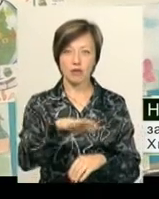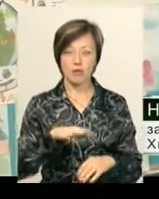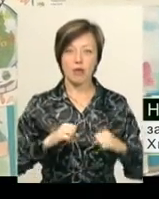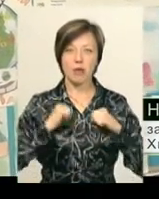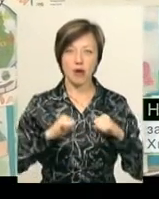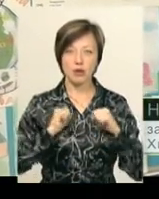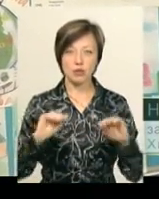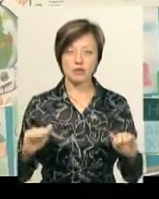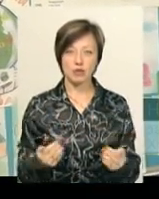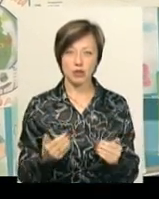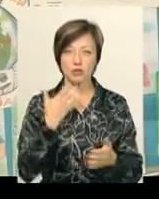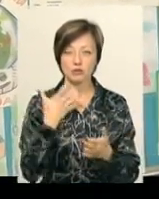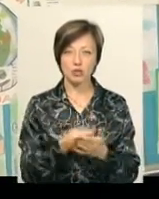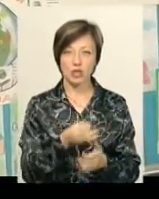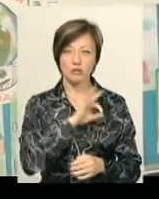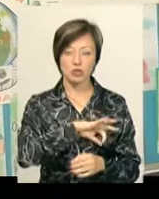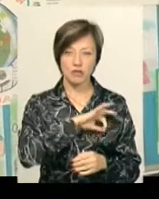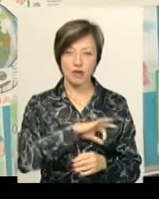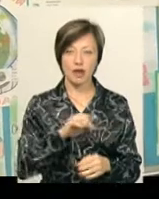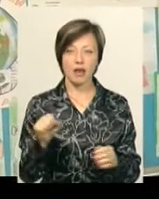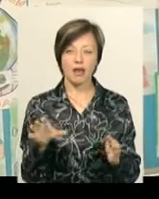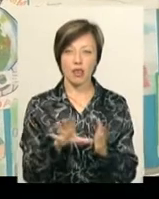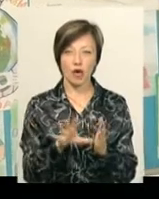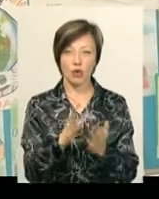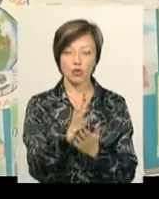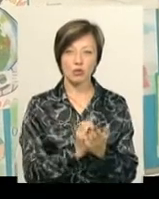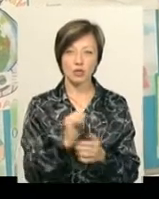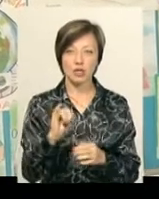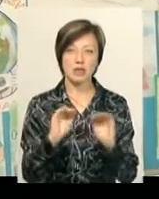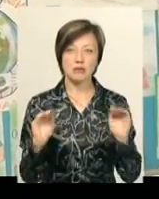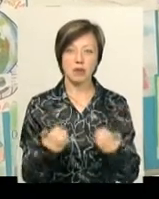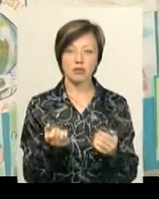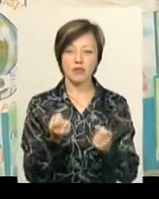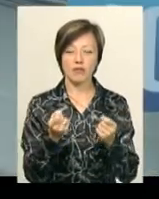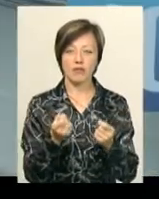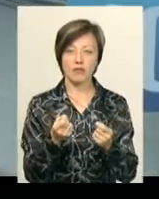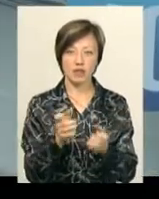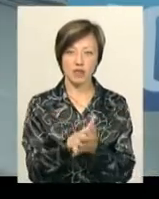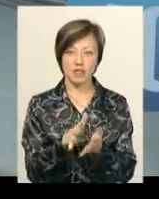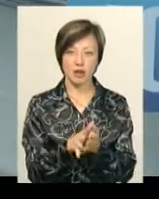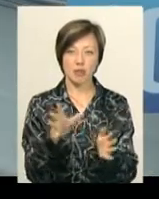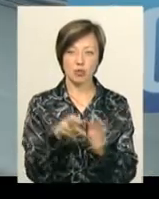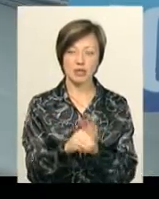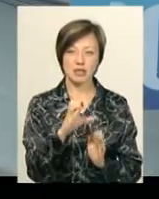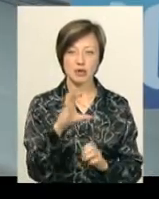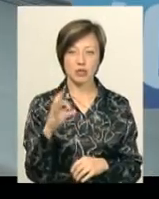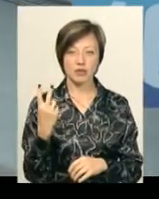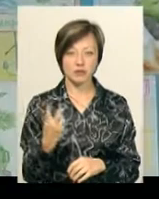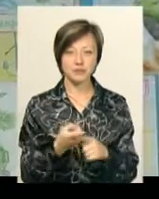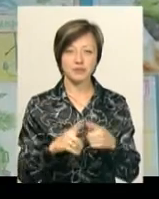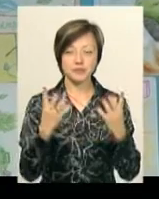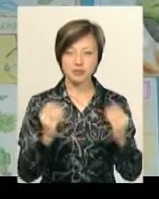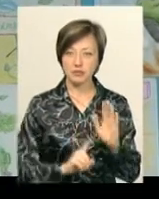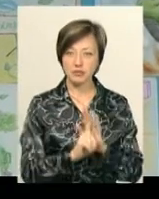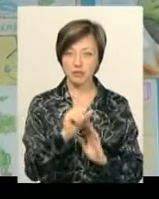намагаються зменшувати свої споживання енергоресурсів і зменшувати викиди СО2. Дні Сталої Енергії розпочалися в